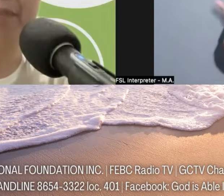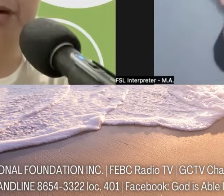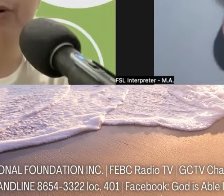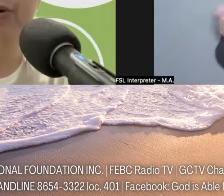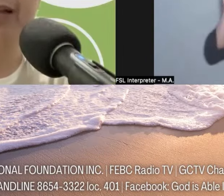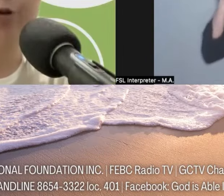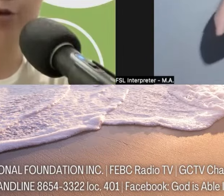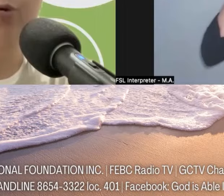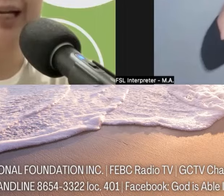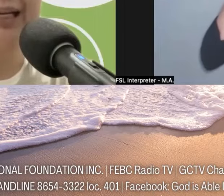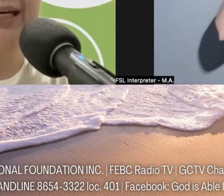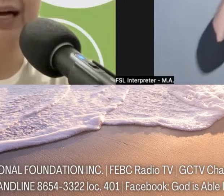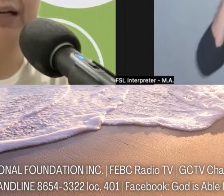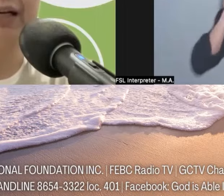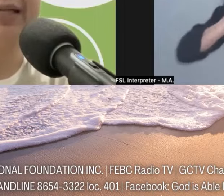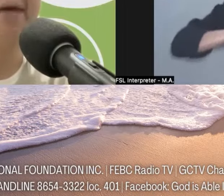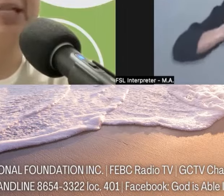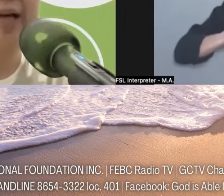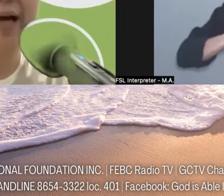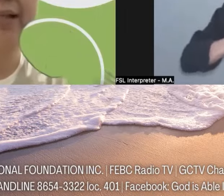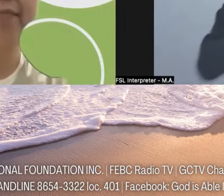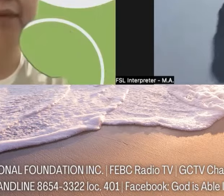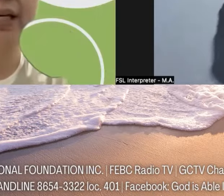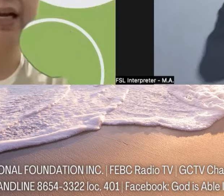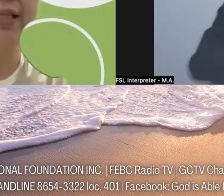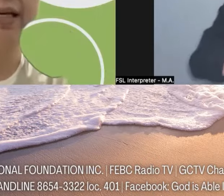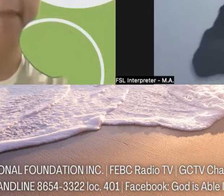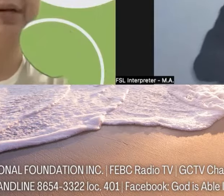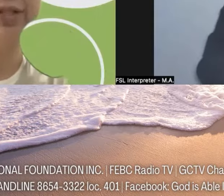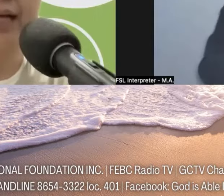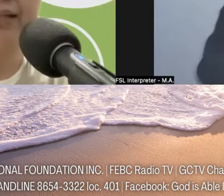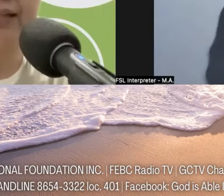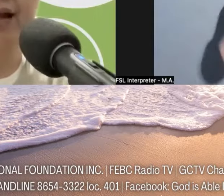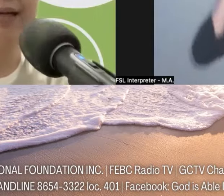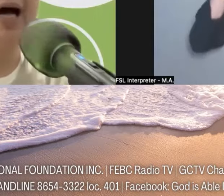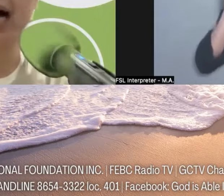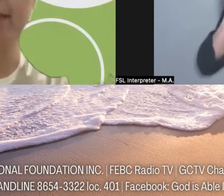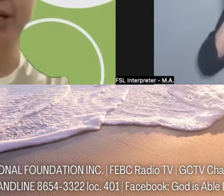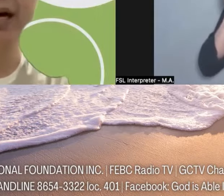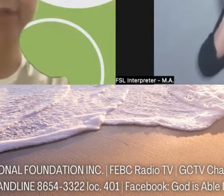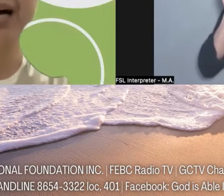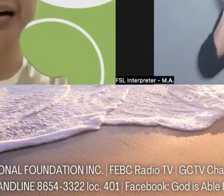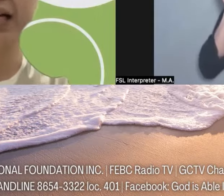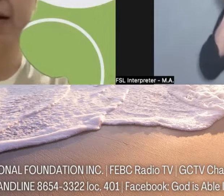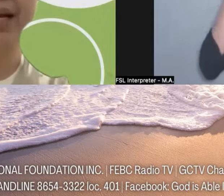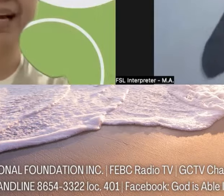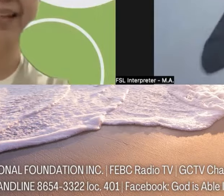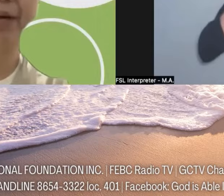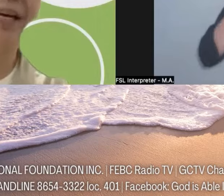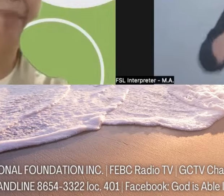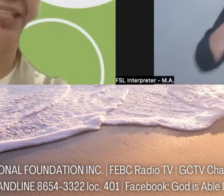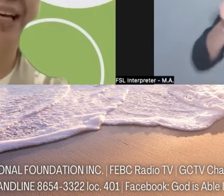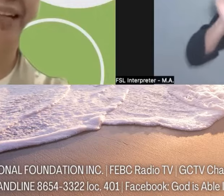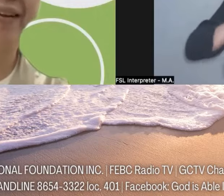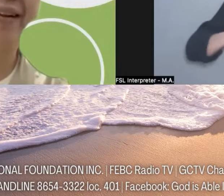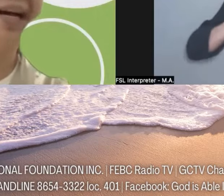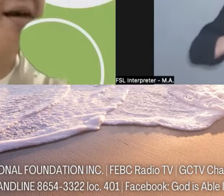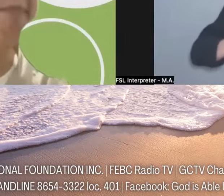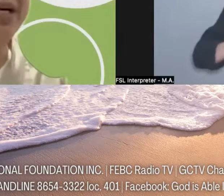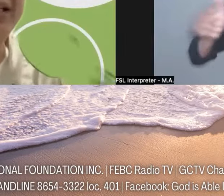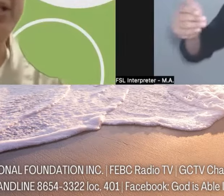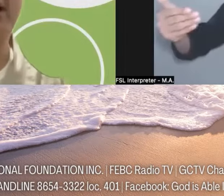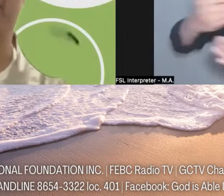society, pero ang Diyos talaga ang gagamit sa atin, magkakasangkapan sa atin, na akapin ang mga kaagapay nating may kapansanan.